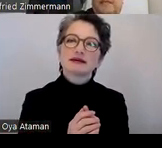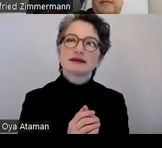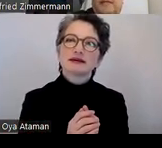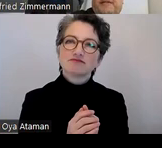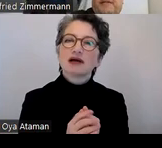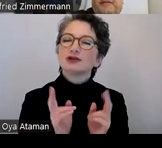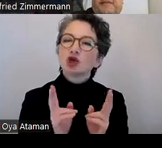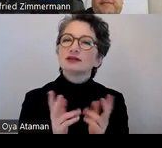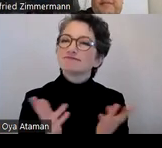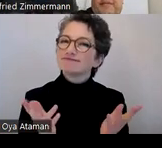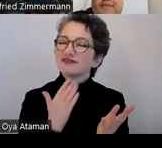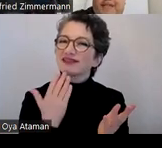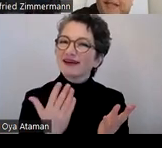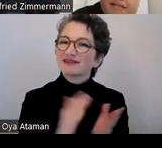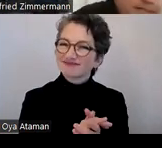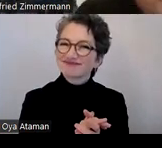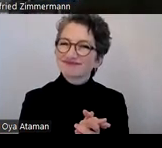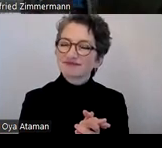ansonsten würde ich sagen vielen Dank ich